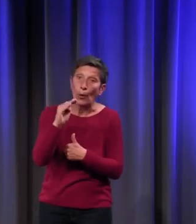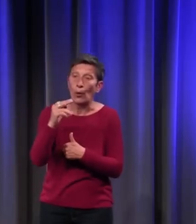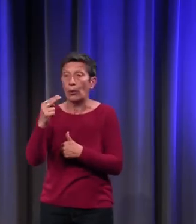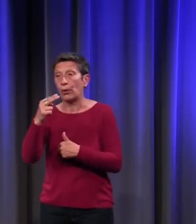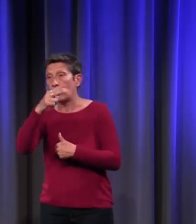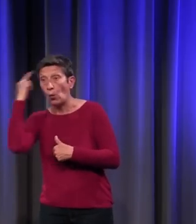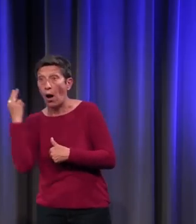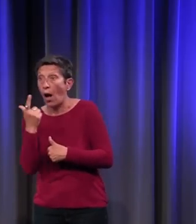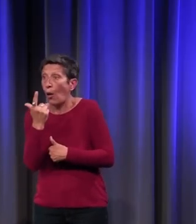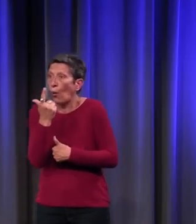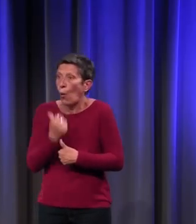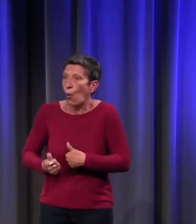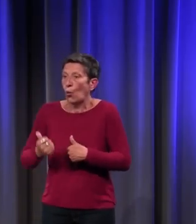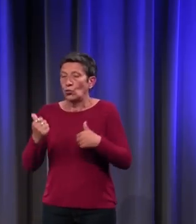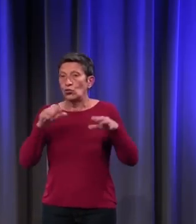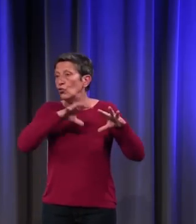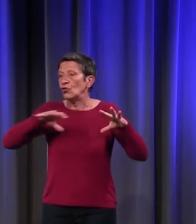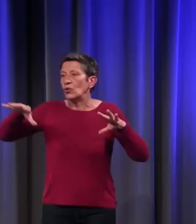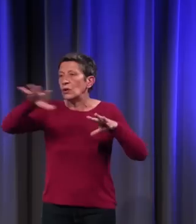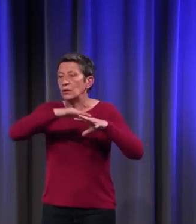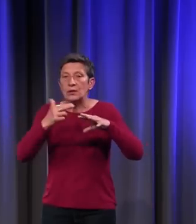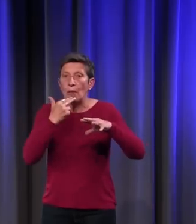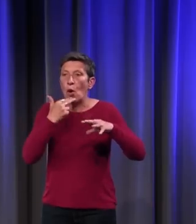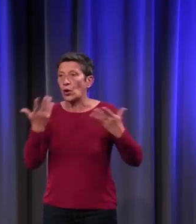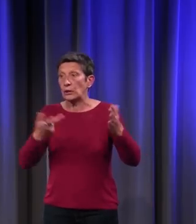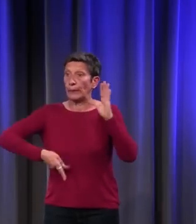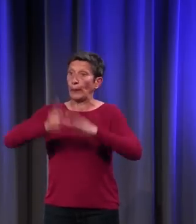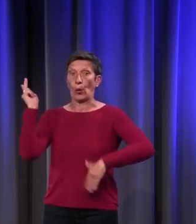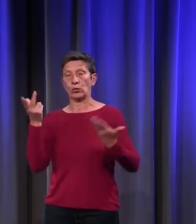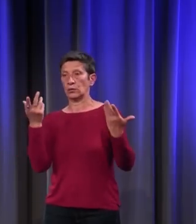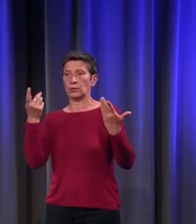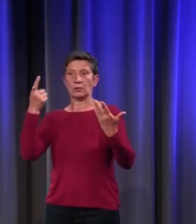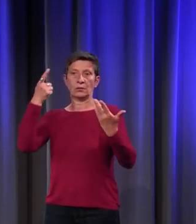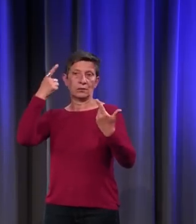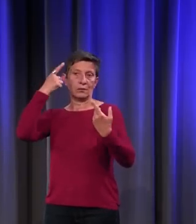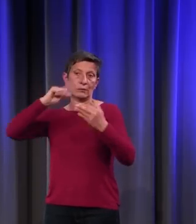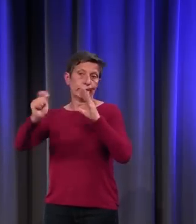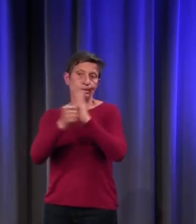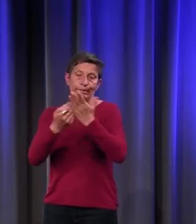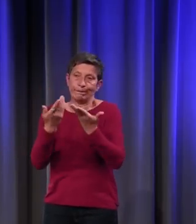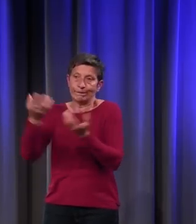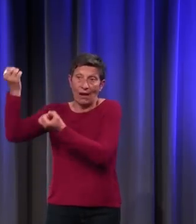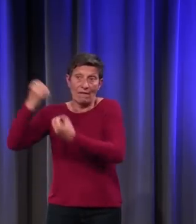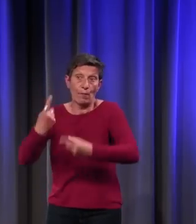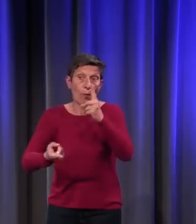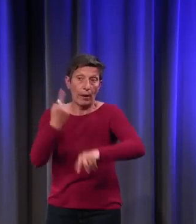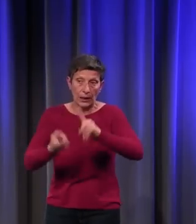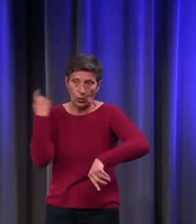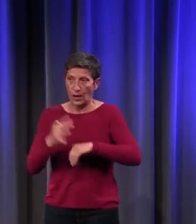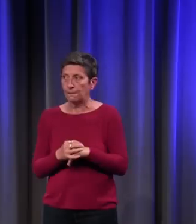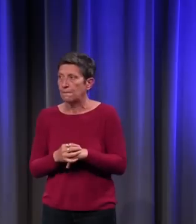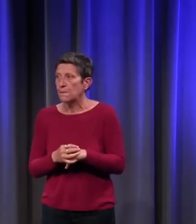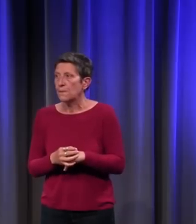ces rouges magnifiques portés ici ou là, c'est pour les tenues d'exception. On connaît mieux, d'ailleurs,